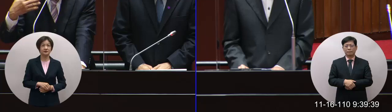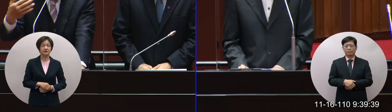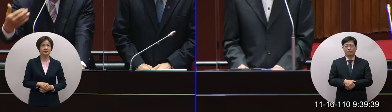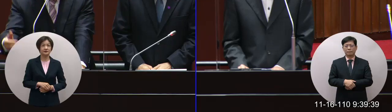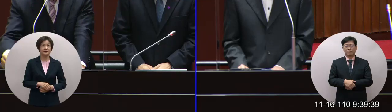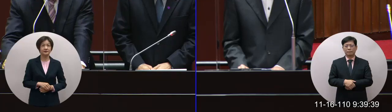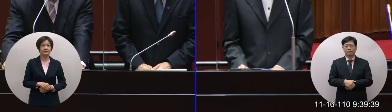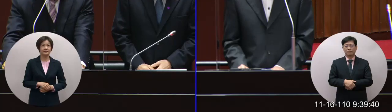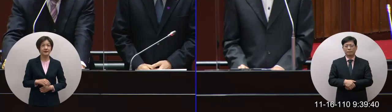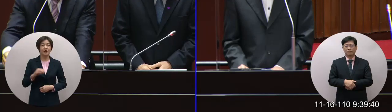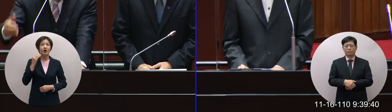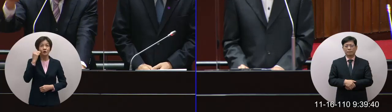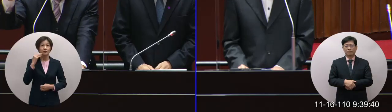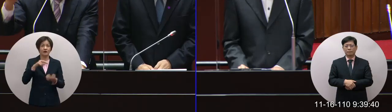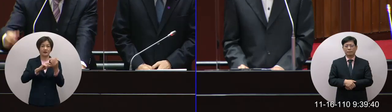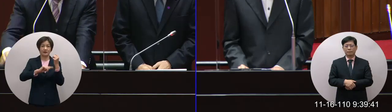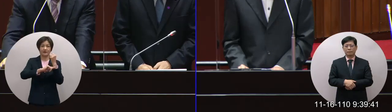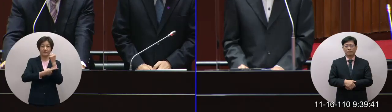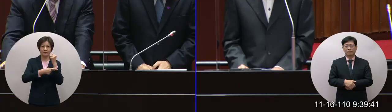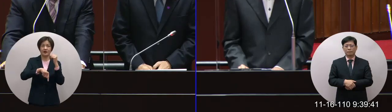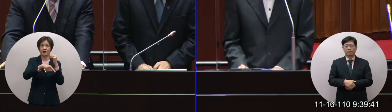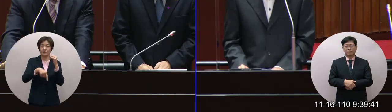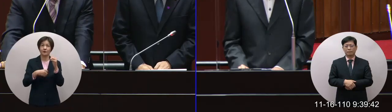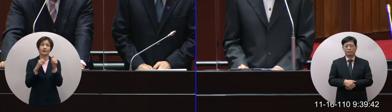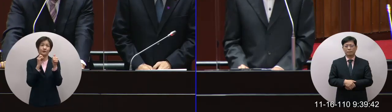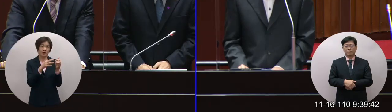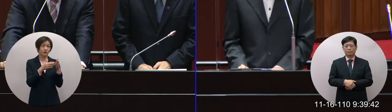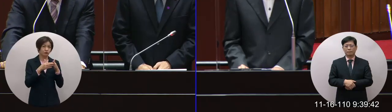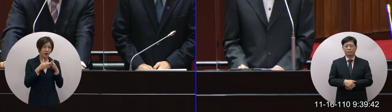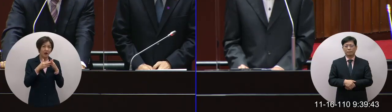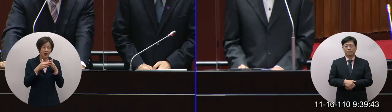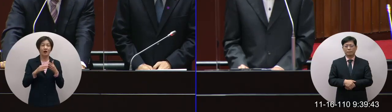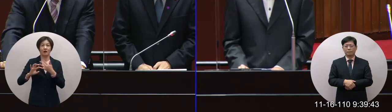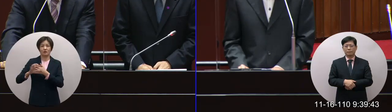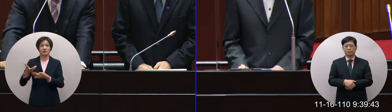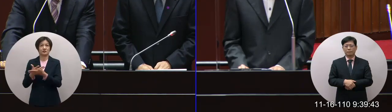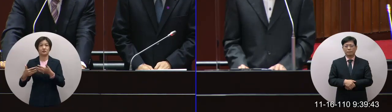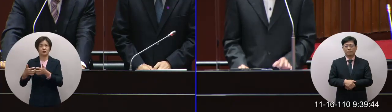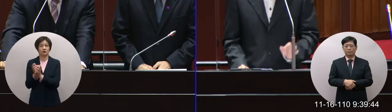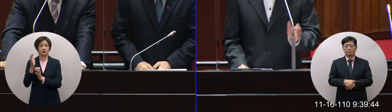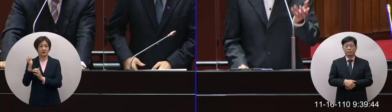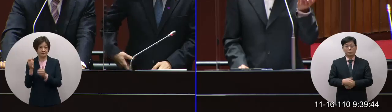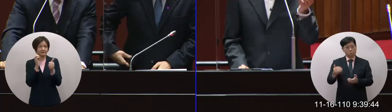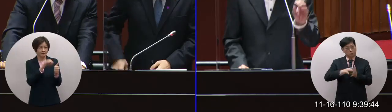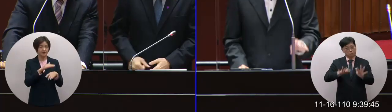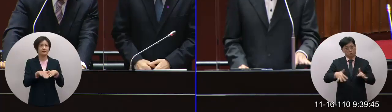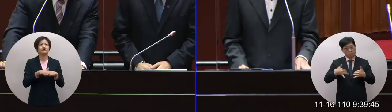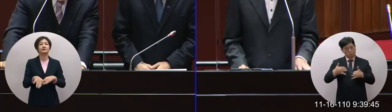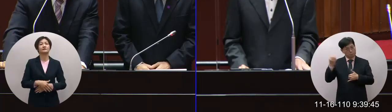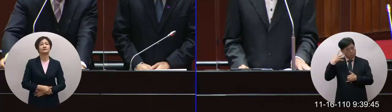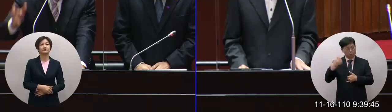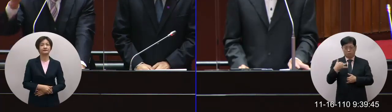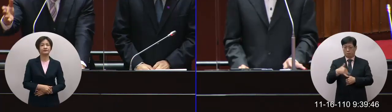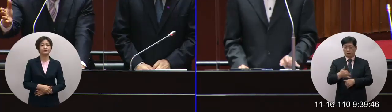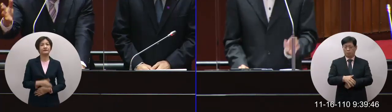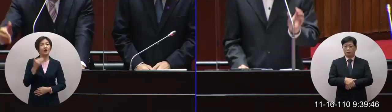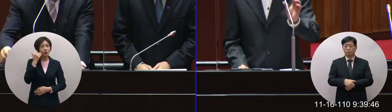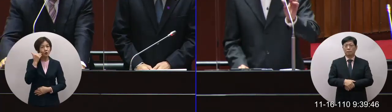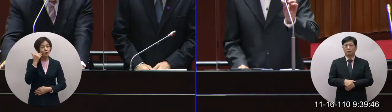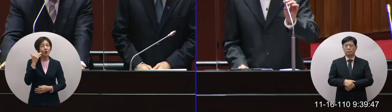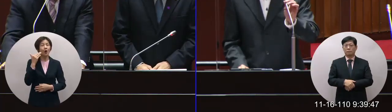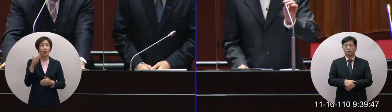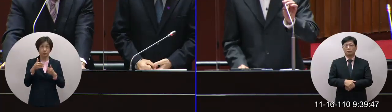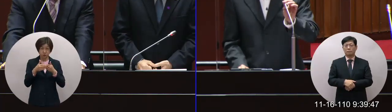可以跟國會報告的那外交部長都會跟國會報告我們到現在都還沒有聽到任何的報告如果